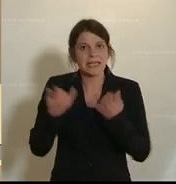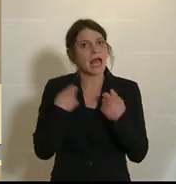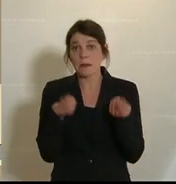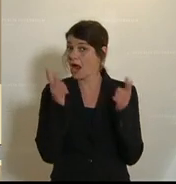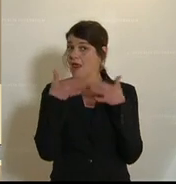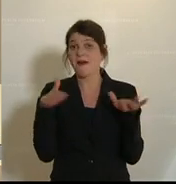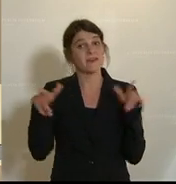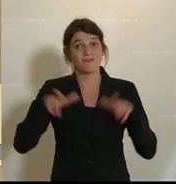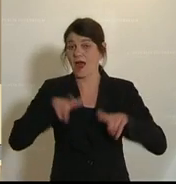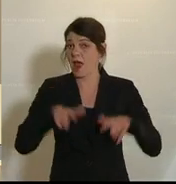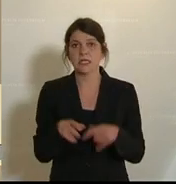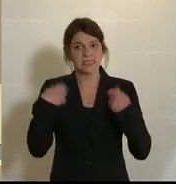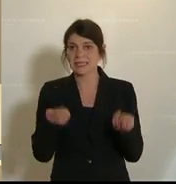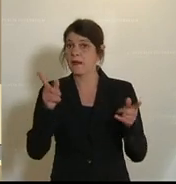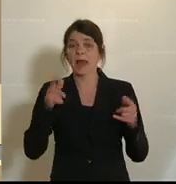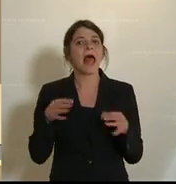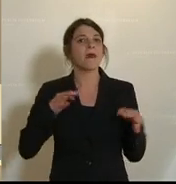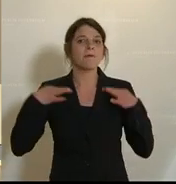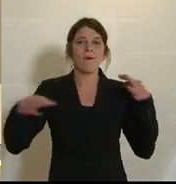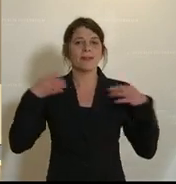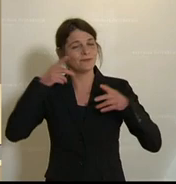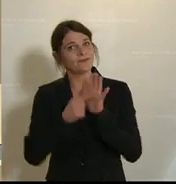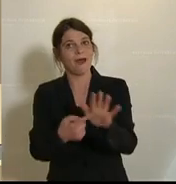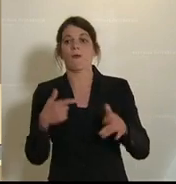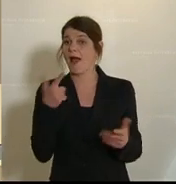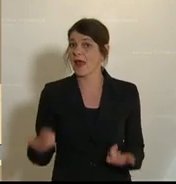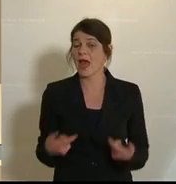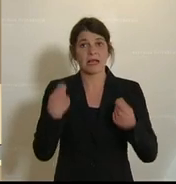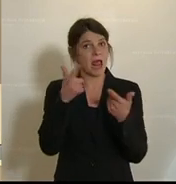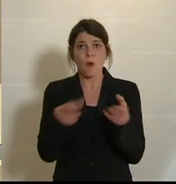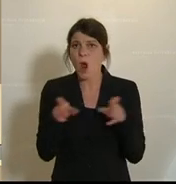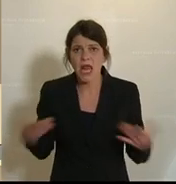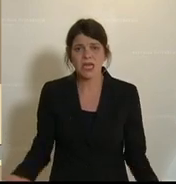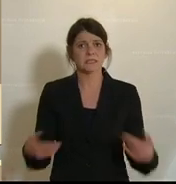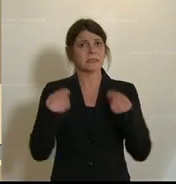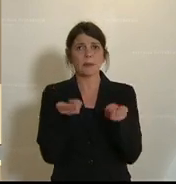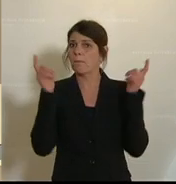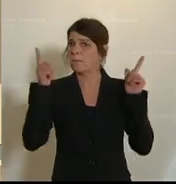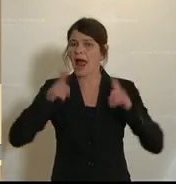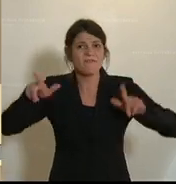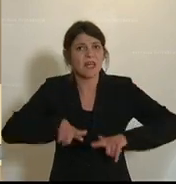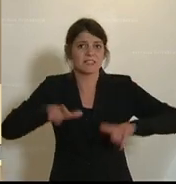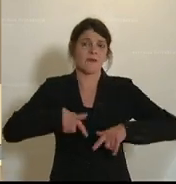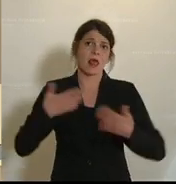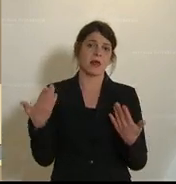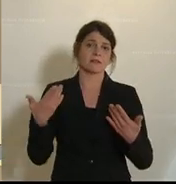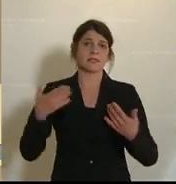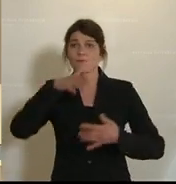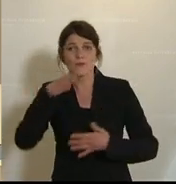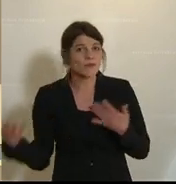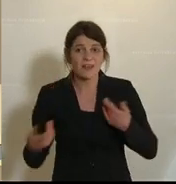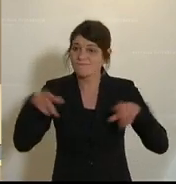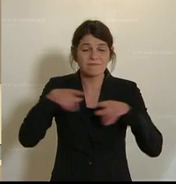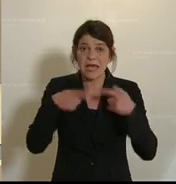Weihnachtsfeier geben. Es wird keine Modenschauung geben. Es wird keine Kongresse geben. Es wird auch keine Festivals geben. Und es wird aller